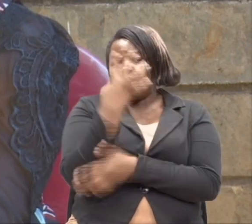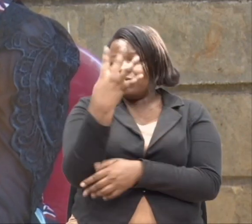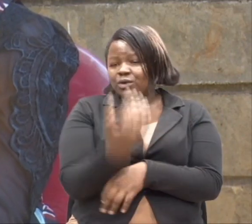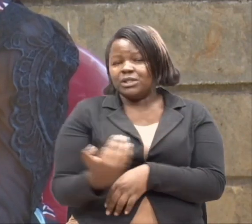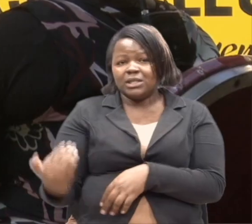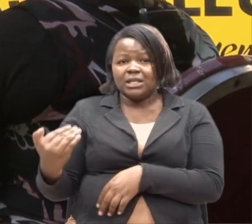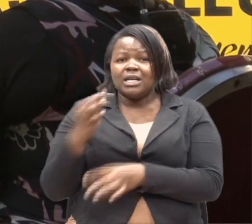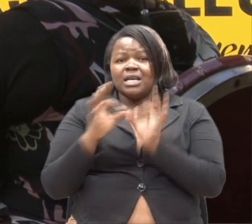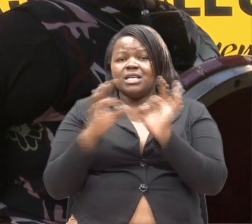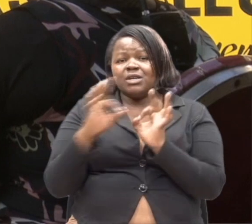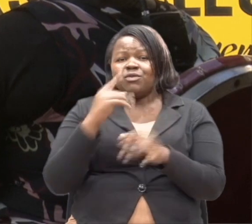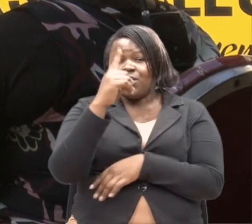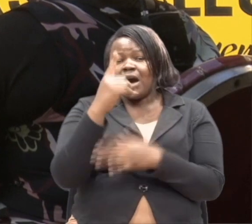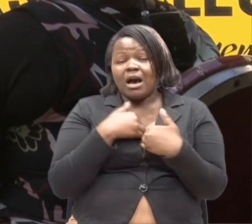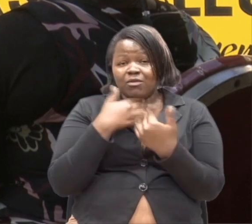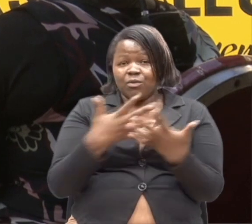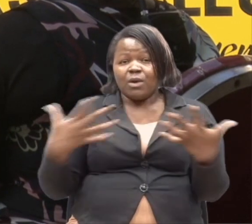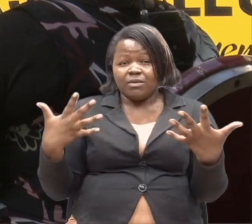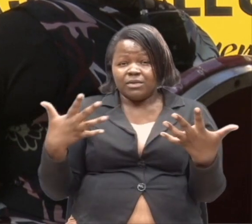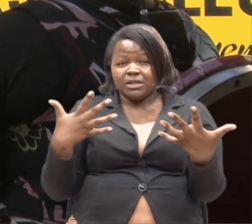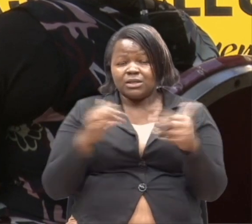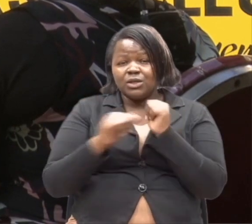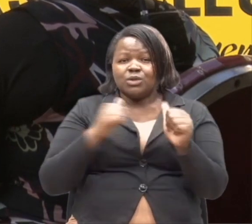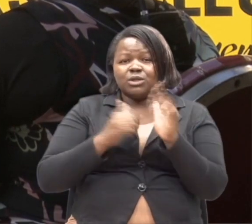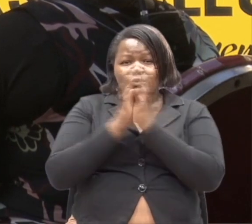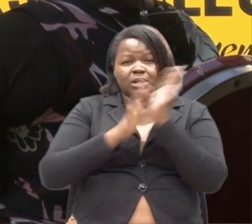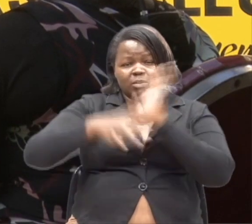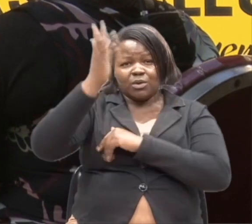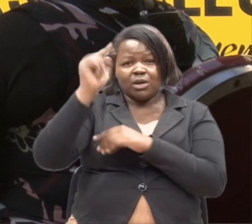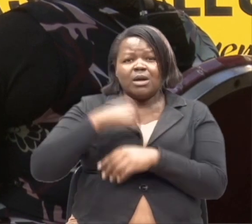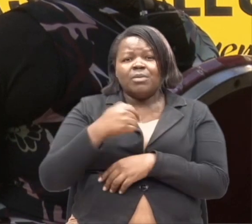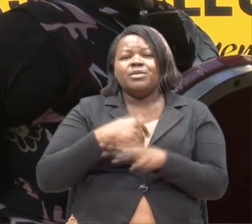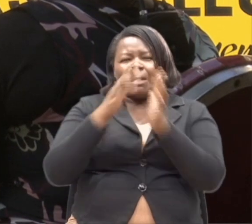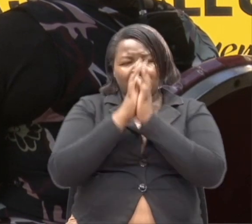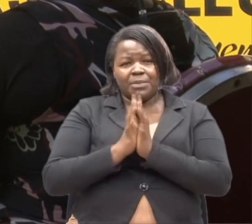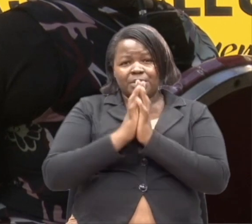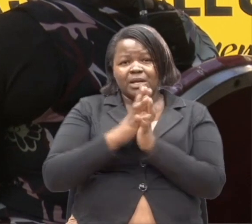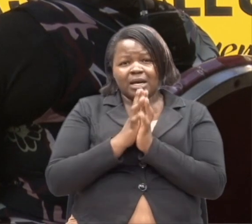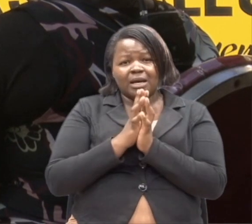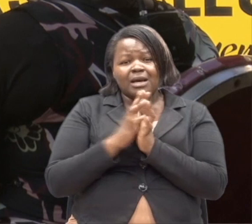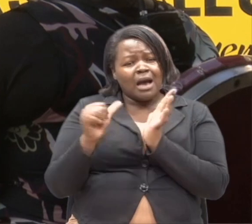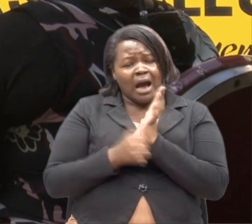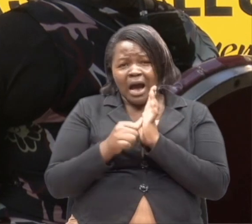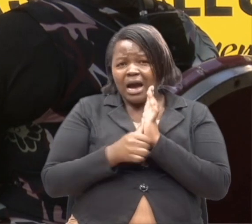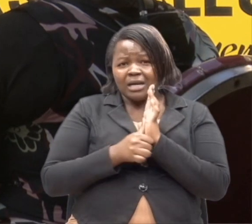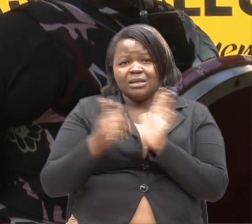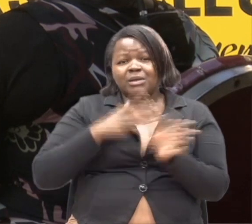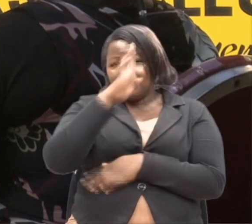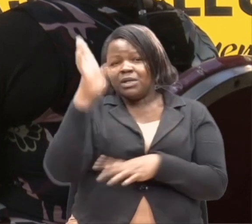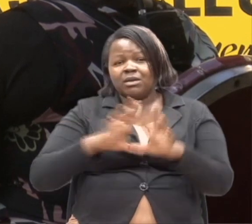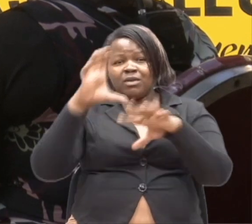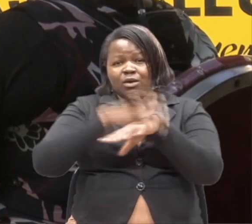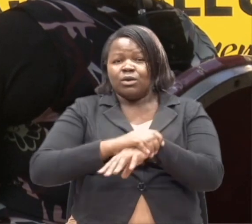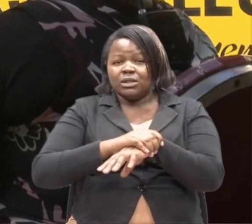Kama kuna jambu likuwa nashukuru naomba mungu. Nisipate mutoto ambaye anawile mabo. Hili sosiaati